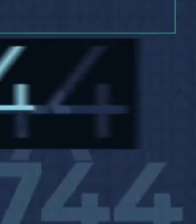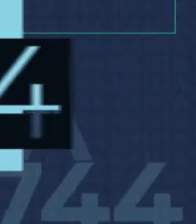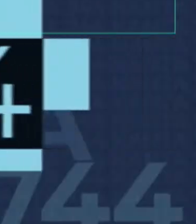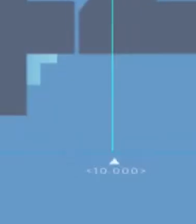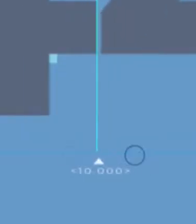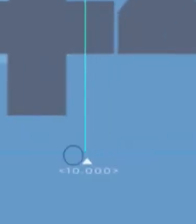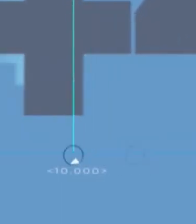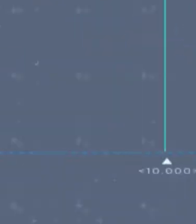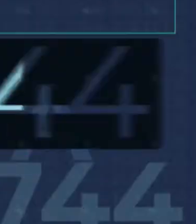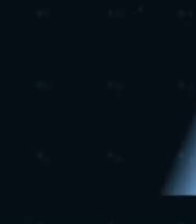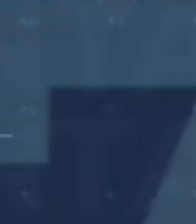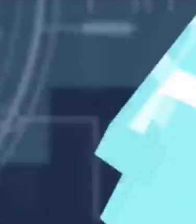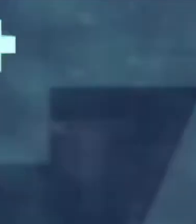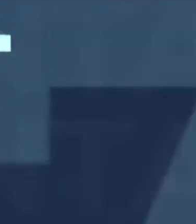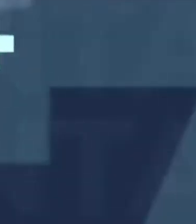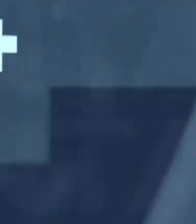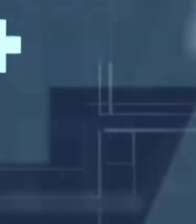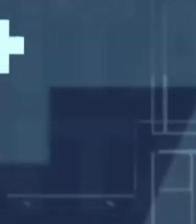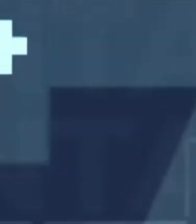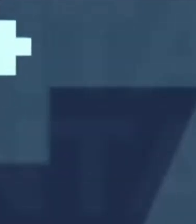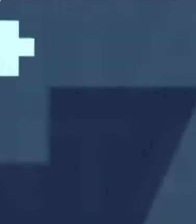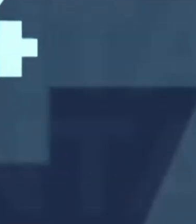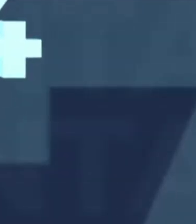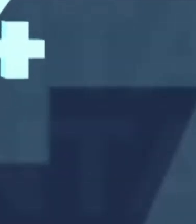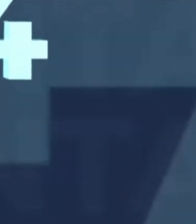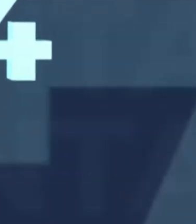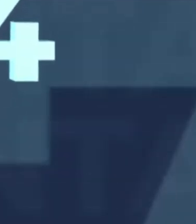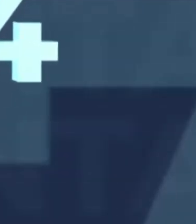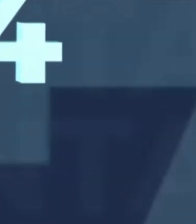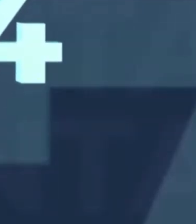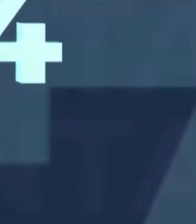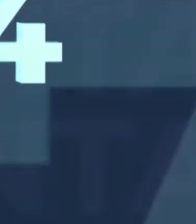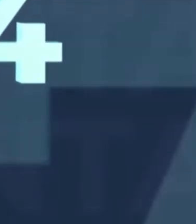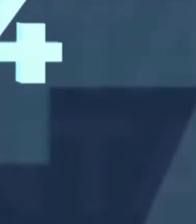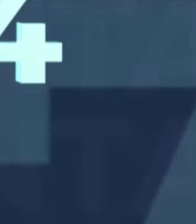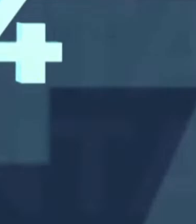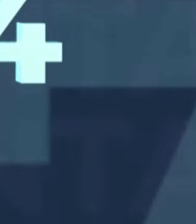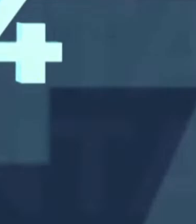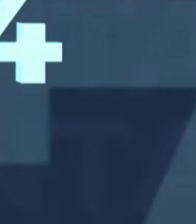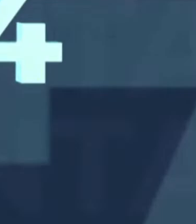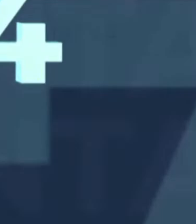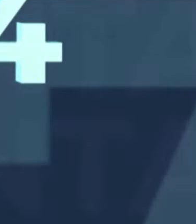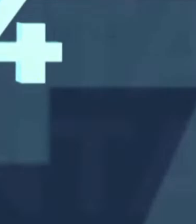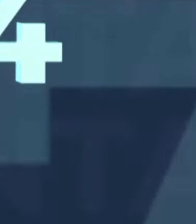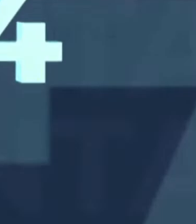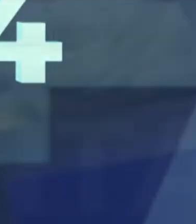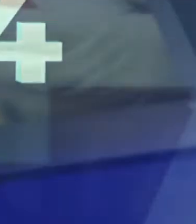Terima kasih kerana menonton! kasih kerana